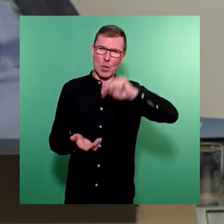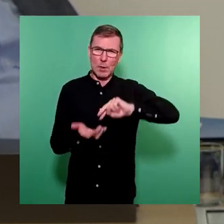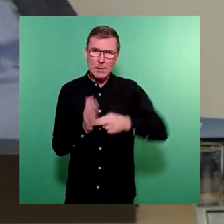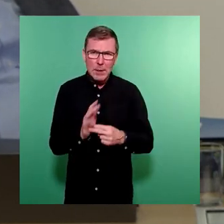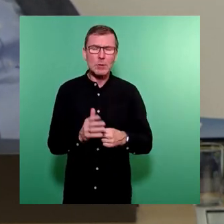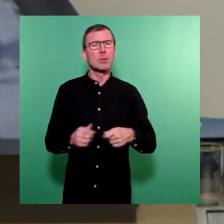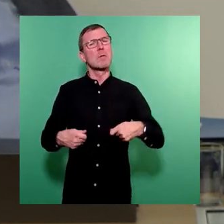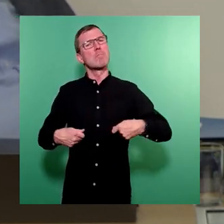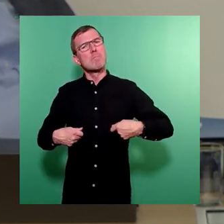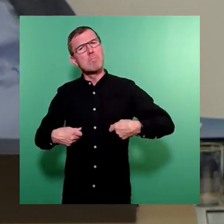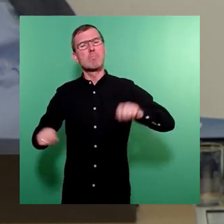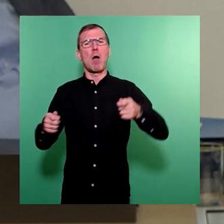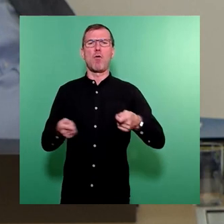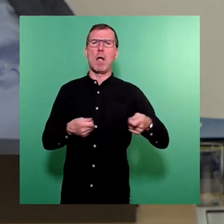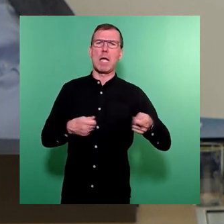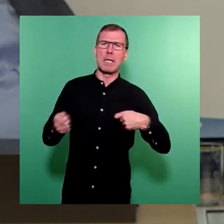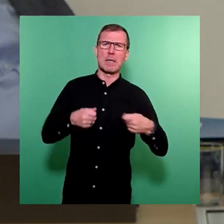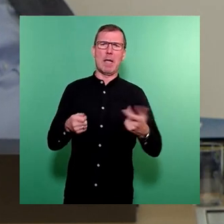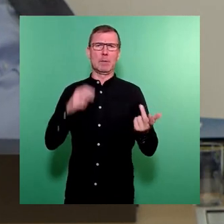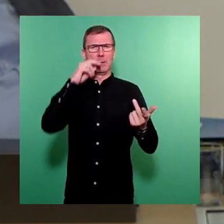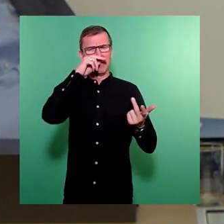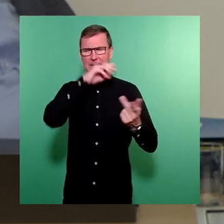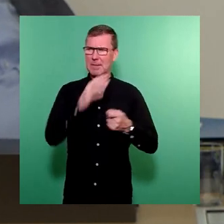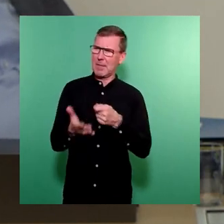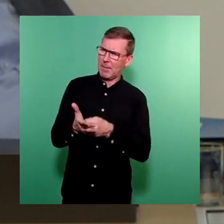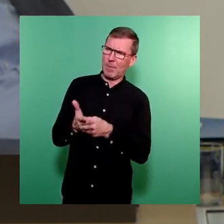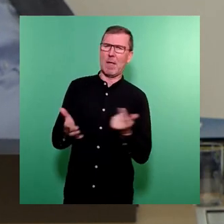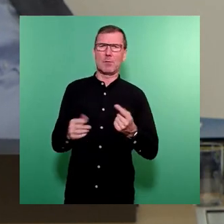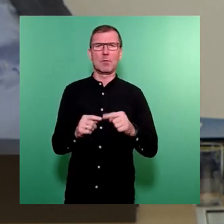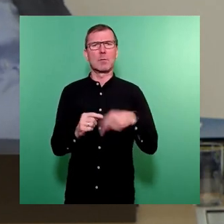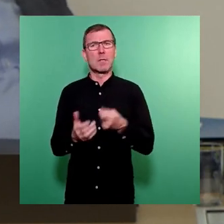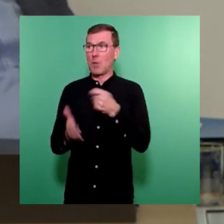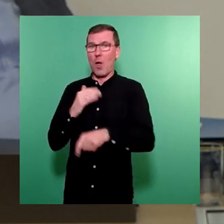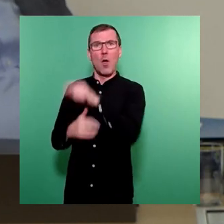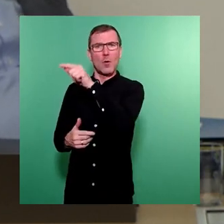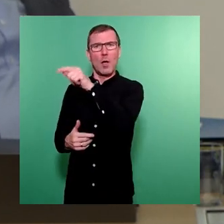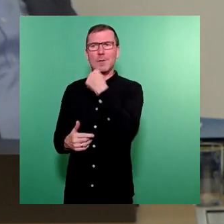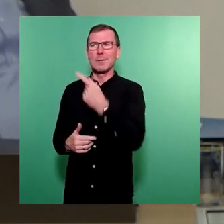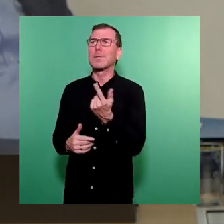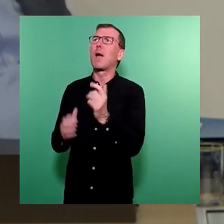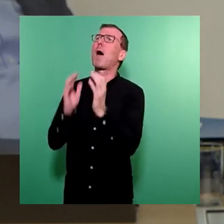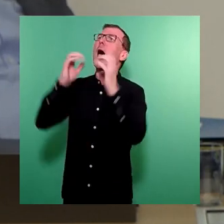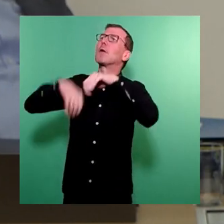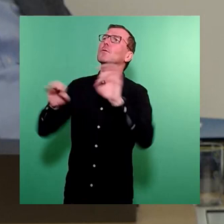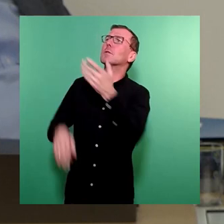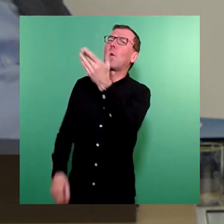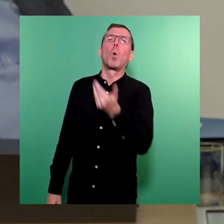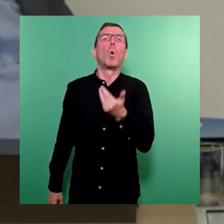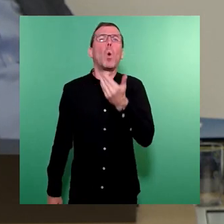baugewährlichen Bewertung wurde laut dem Erwerber allerdings keine Einsturzgefahr festgestellt.